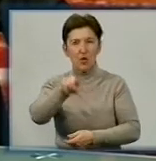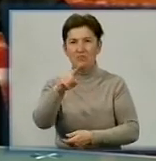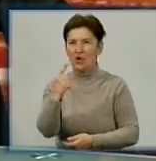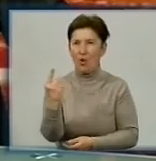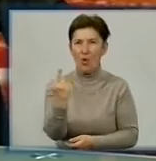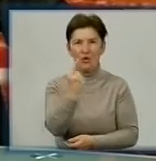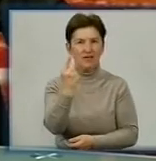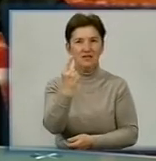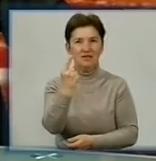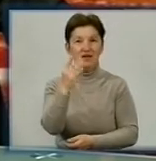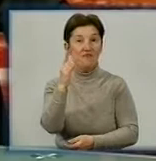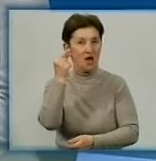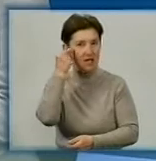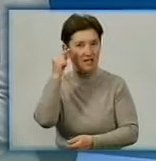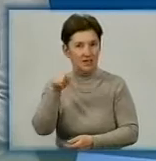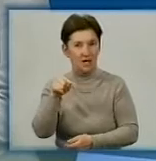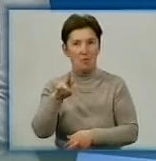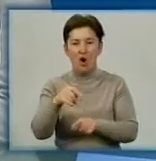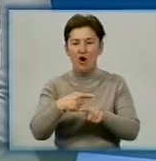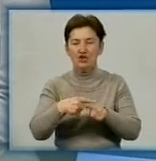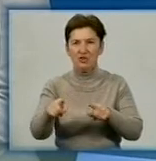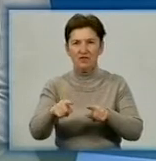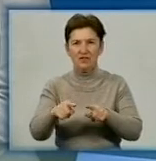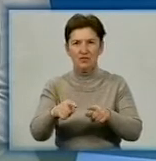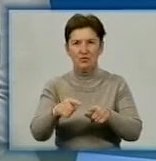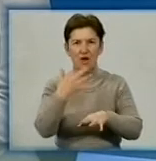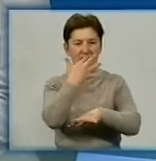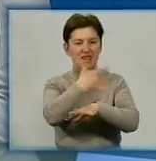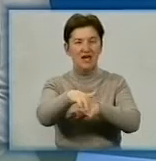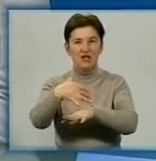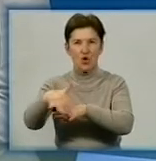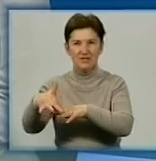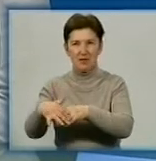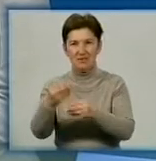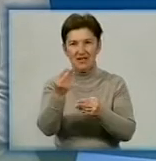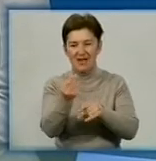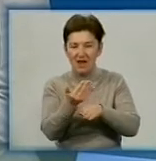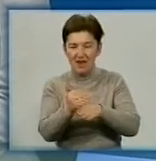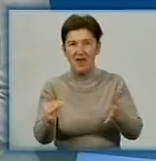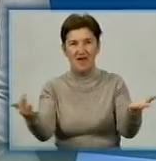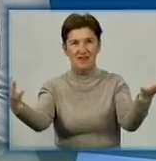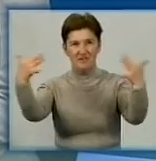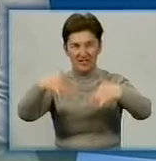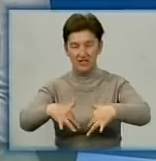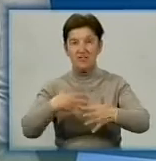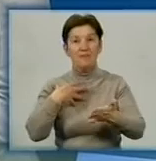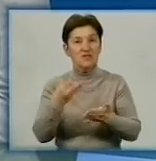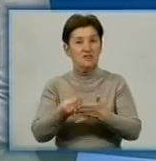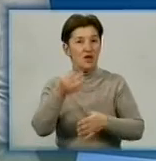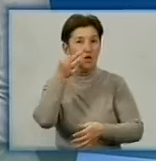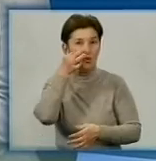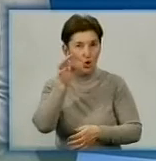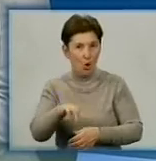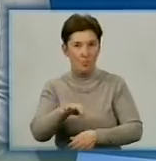в Китаї по швидкості приросту іноземних інвестицій. Він безпосередньо своїм досвідом, своєю